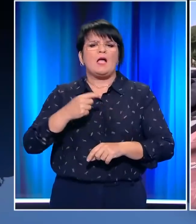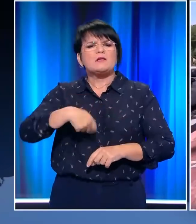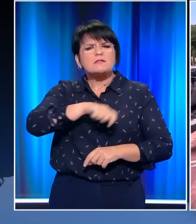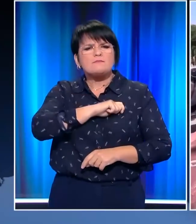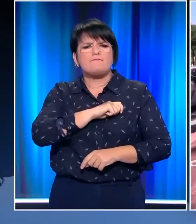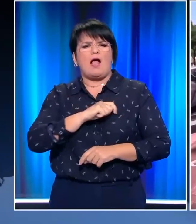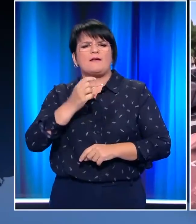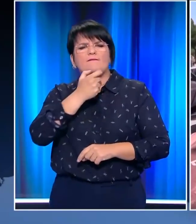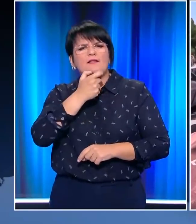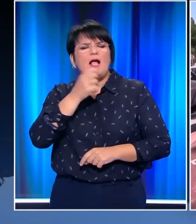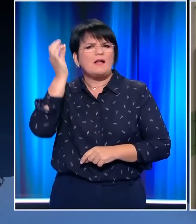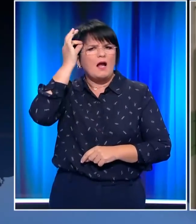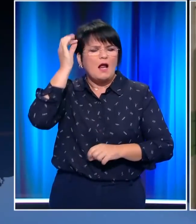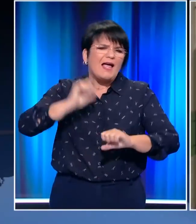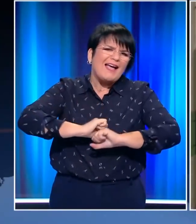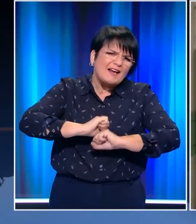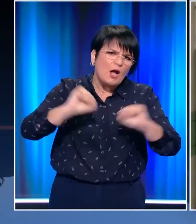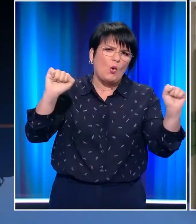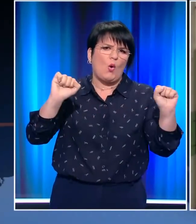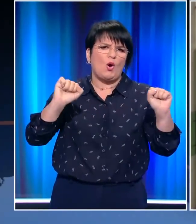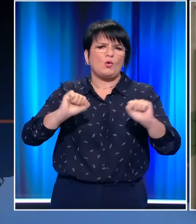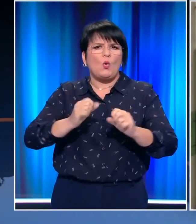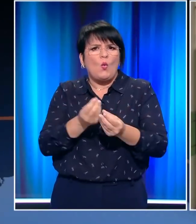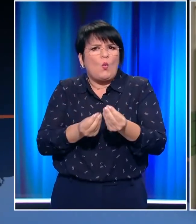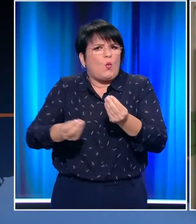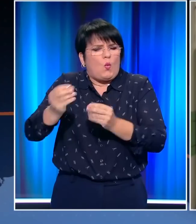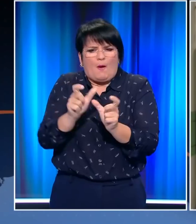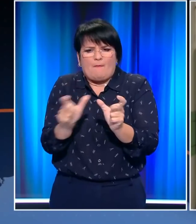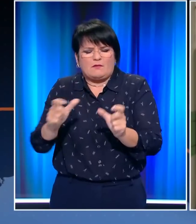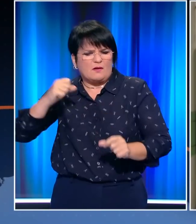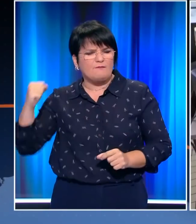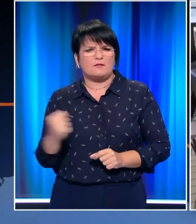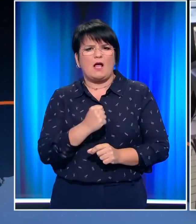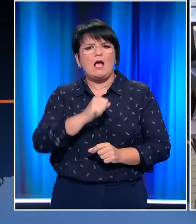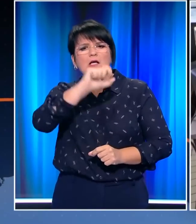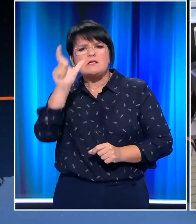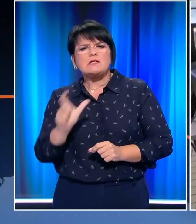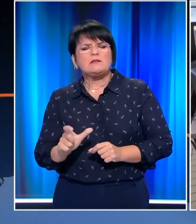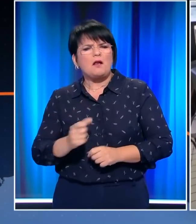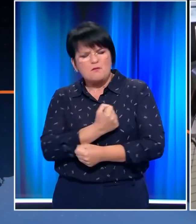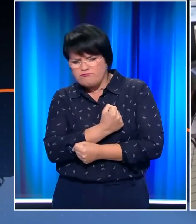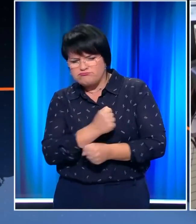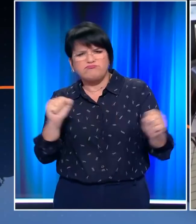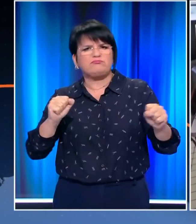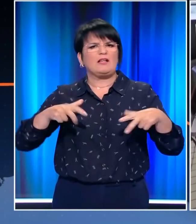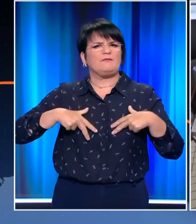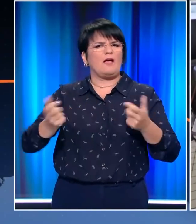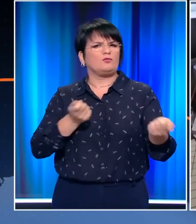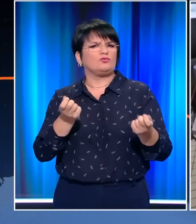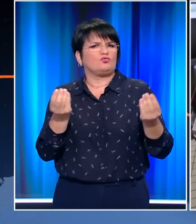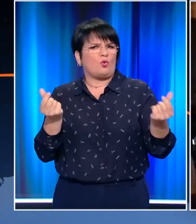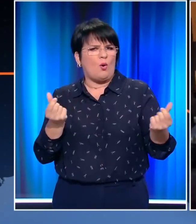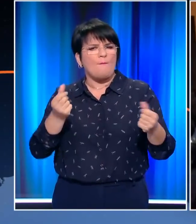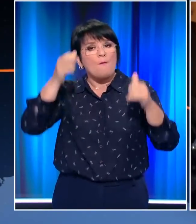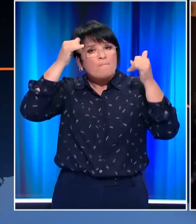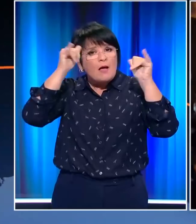σημειώνονται ρεκόρ κρουσμάτων με τα μέτρα να γίνονται όλο και πιο αυστηρά. Στην Ιταλία φοιτητές αντιδρούν στους κυβερνητικούς χειρισμούς ενώ στη